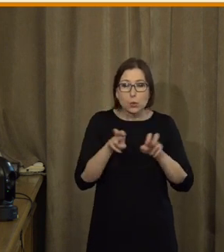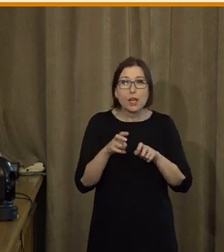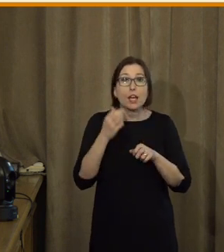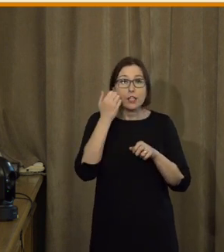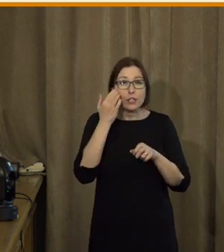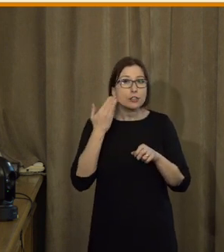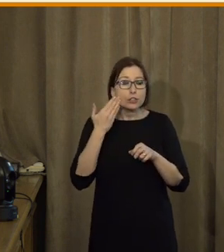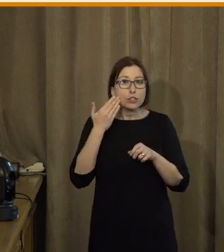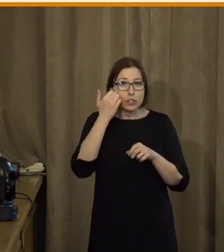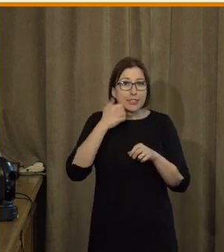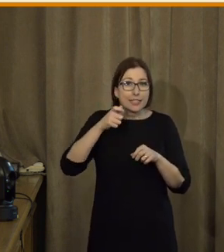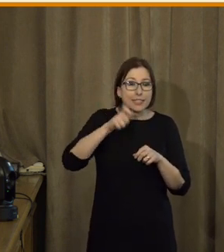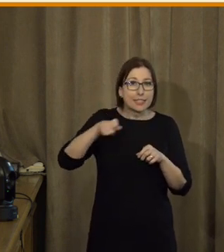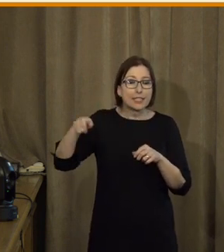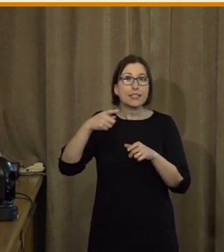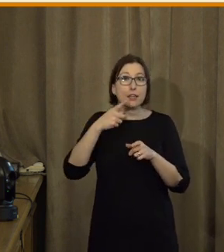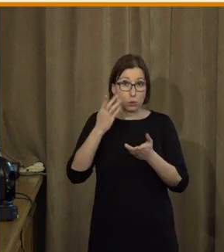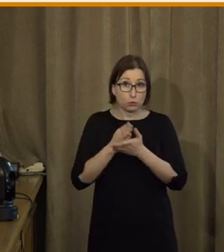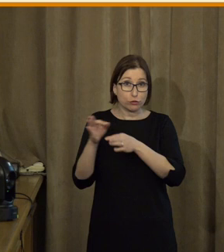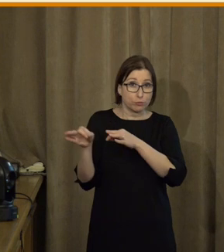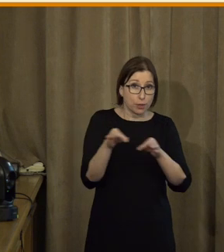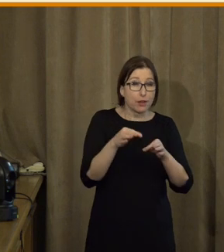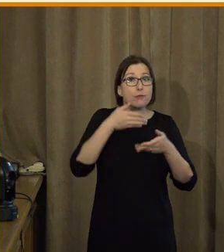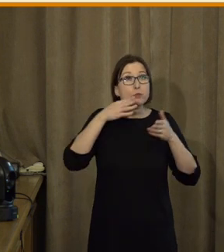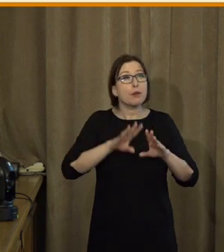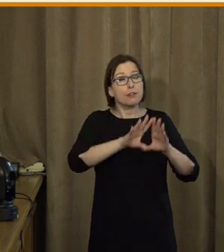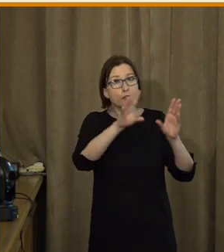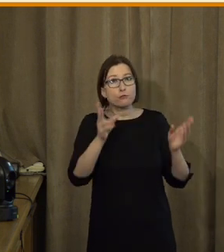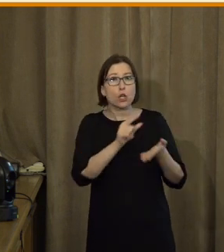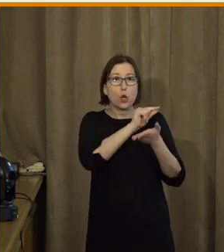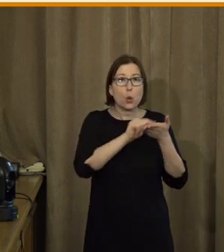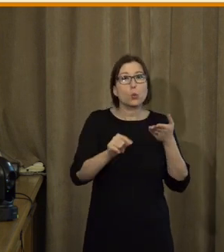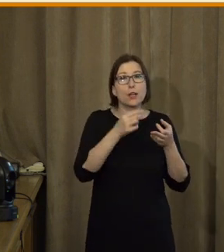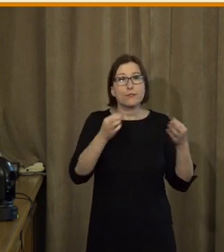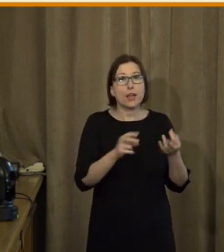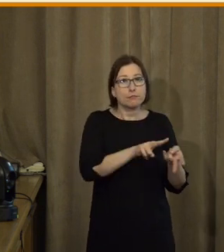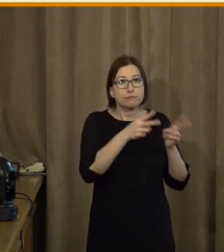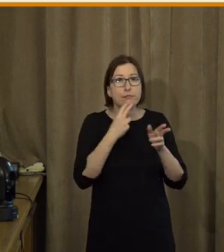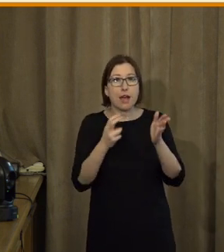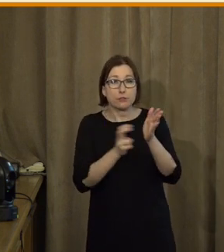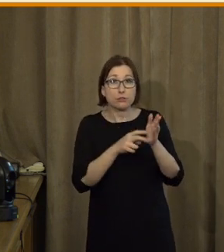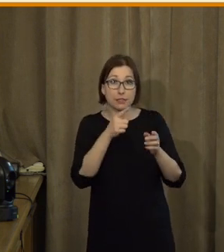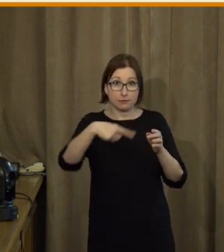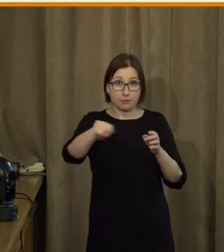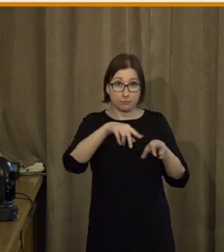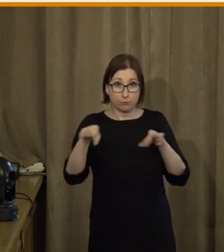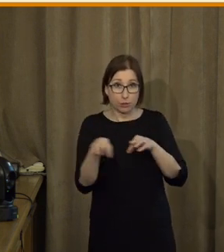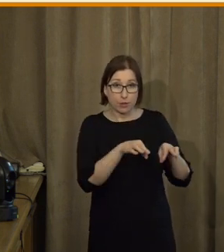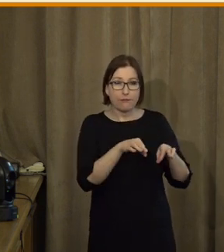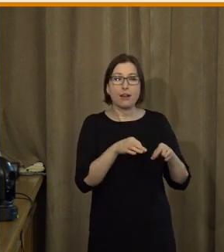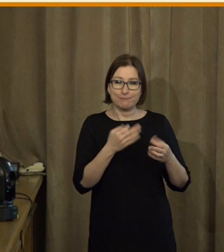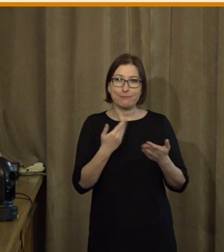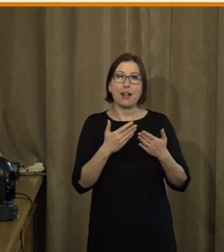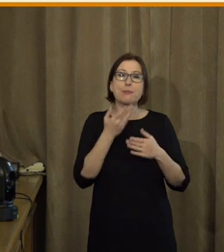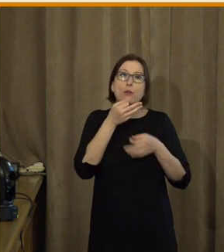společnosti na digitalizace veřejné zprávy. Není to vlastně studie úplně nová,